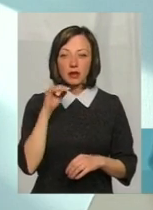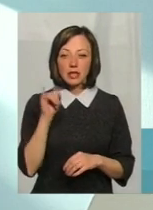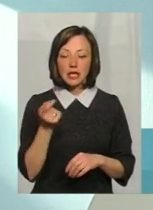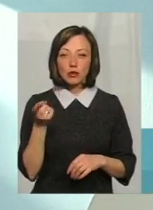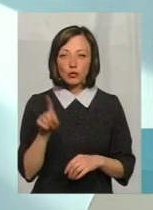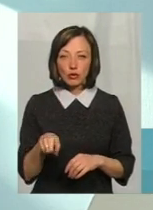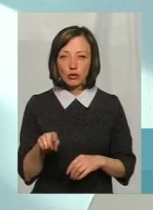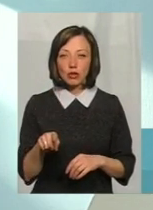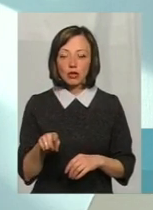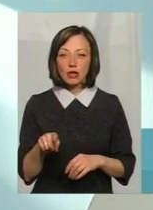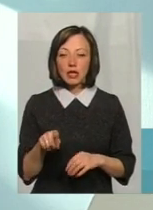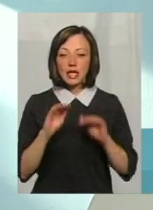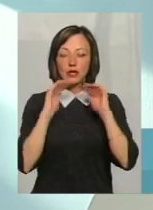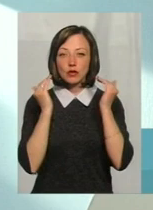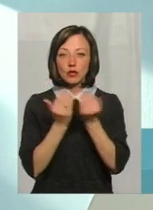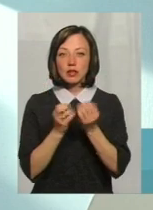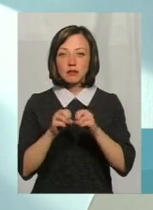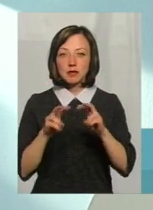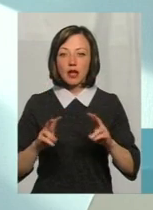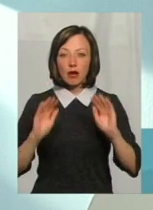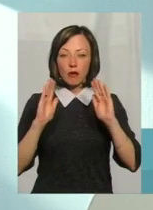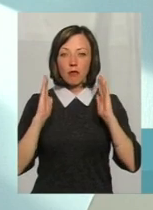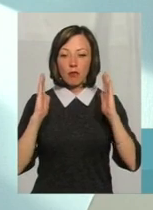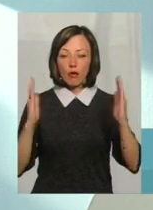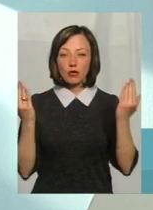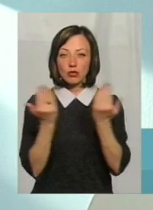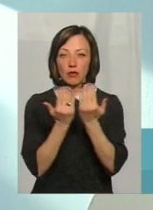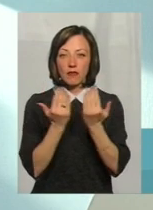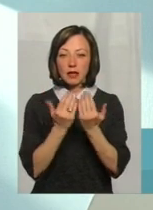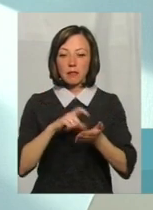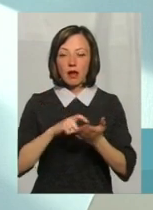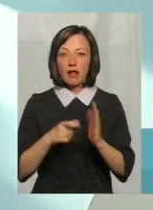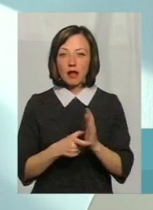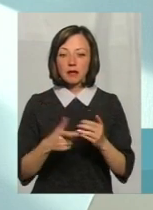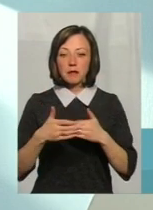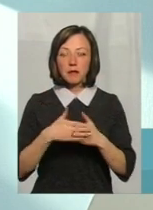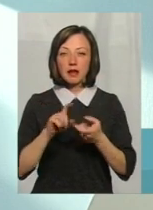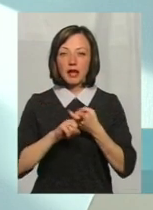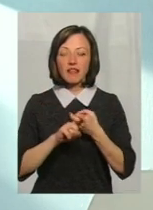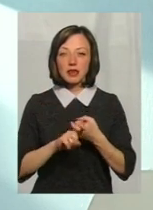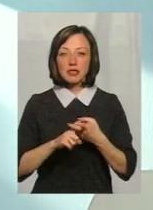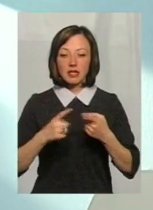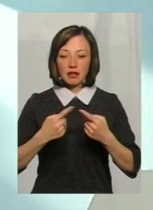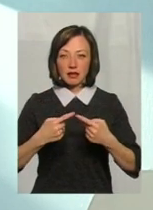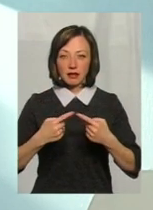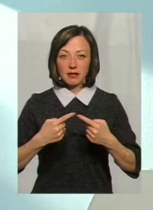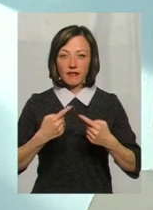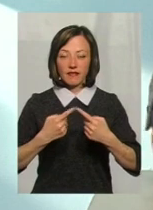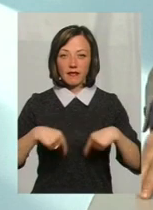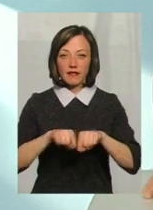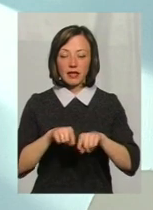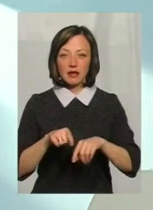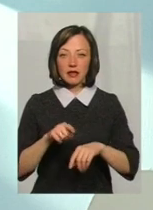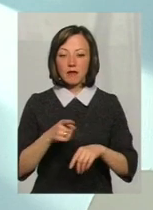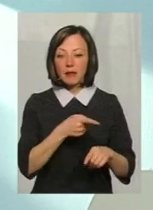тому її ізолюють спеціальні боксовані палати при інфекційних стаціонарах нашої області. В період, саме